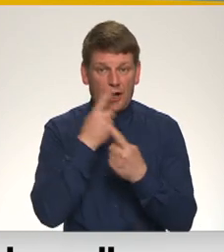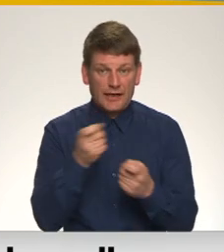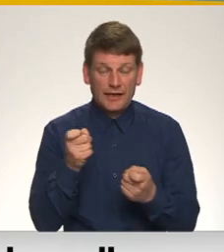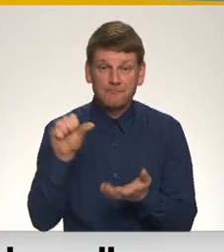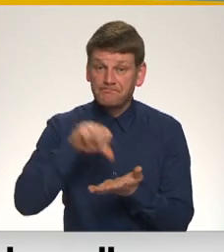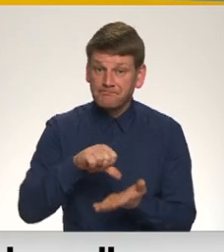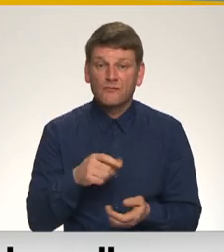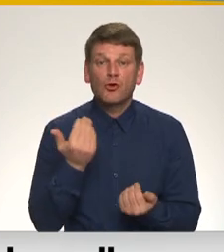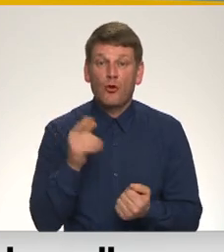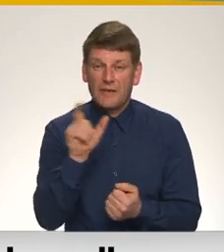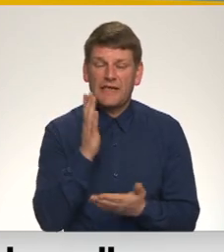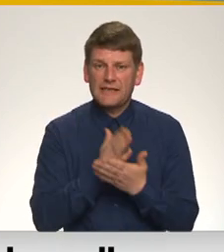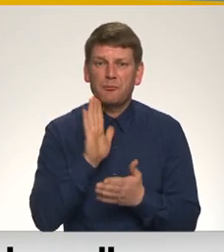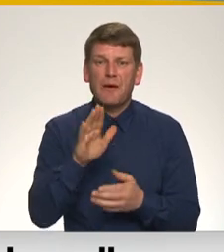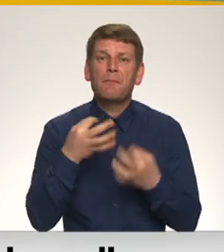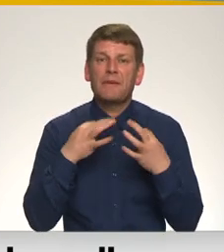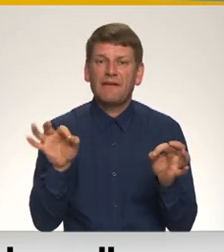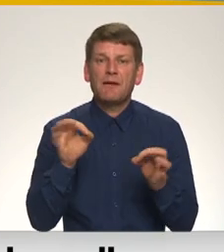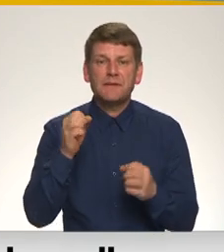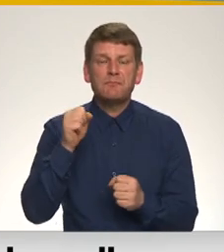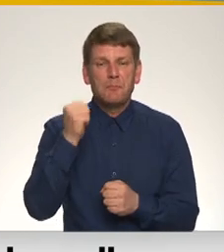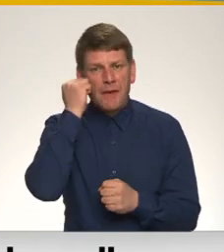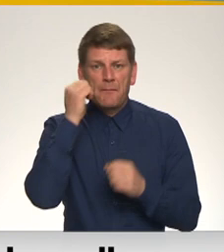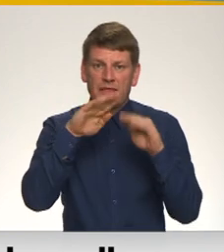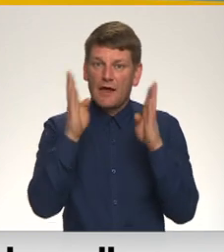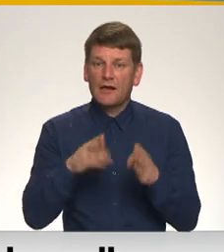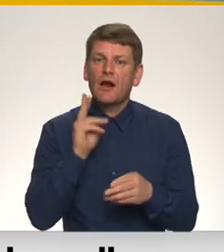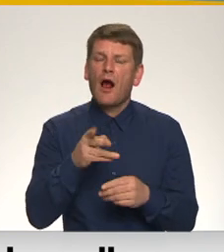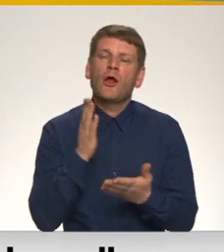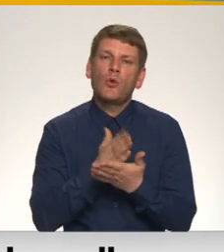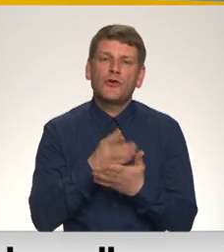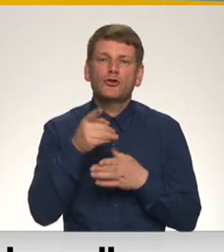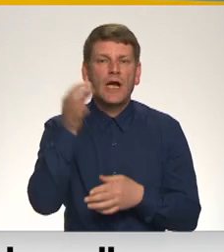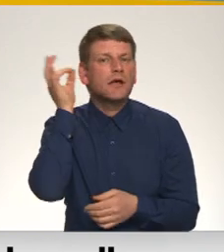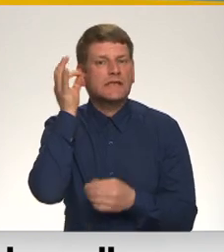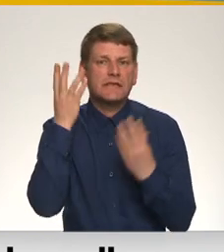Dzirds šobrīd atvodēs pie brīvības piemenekļa. Kā notiek šī atceras diena?